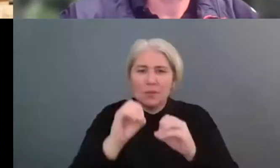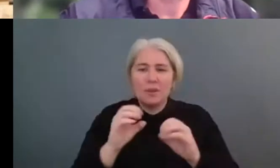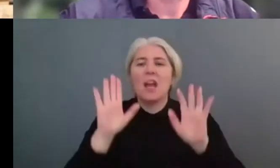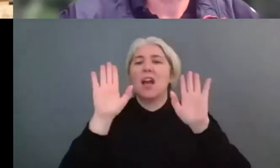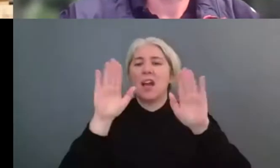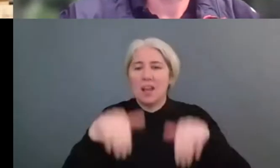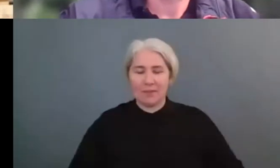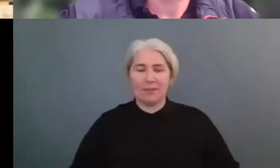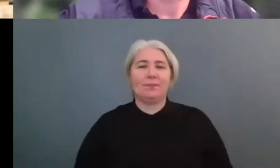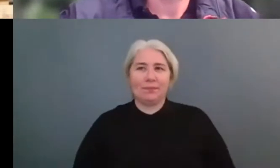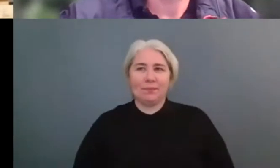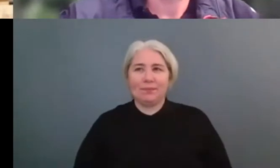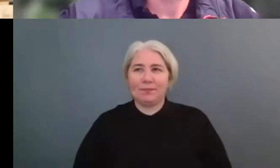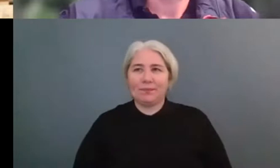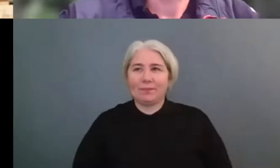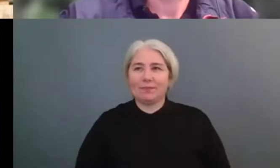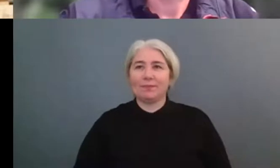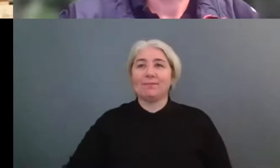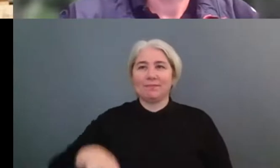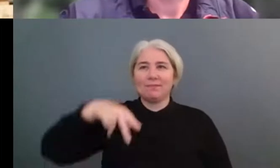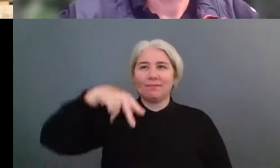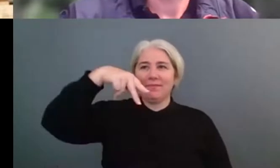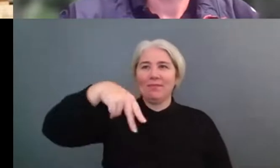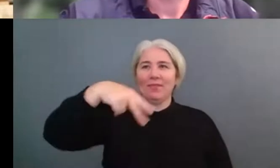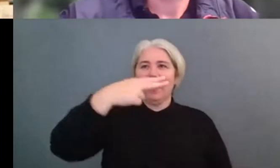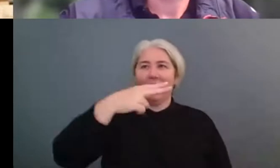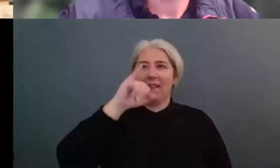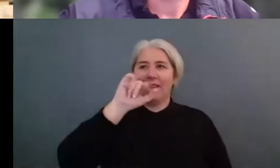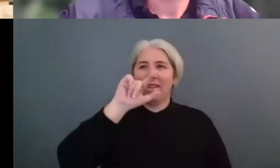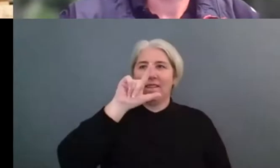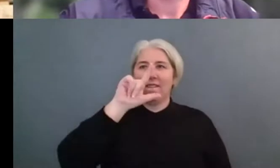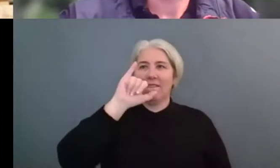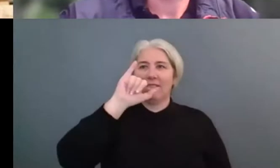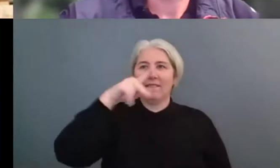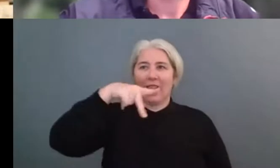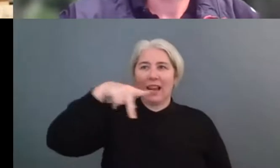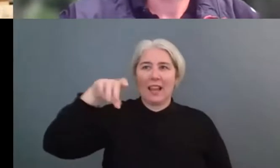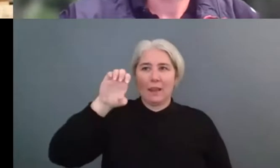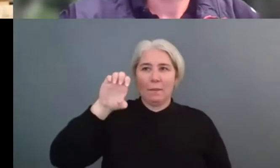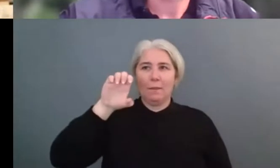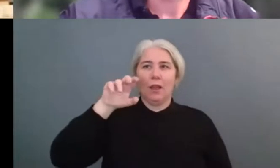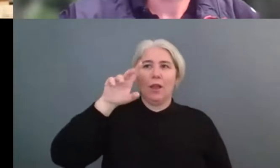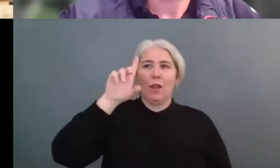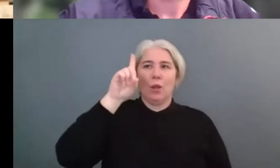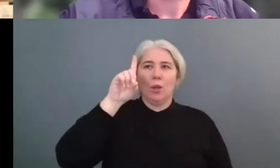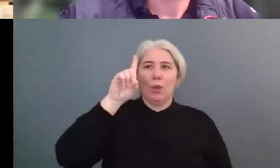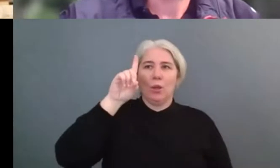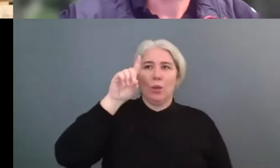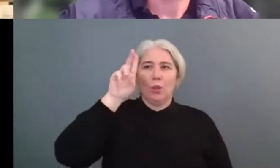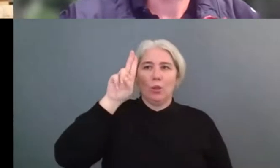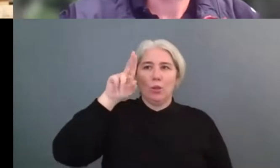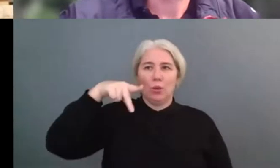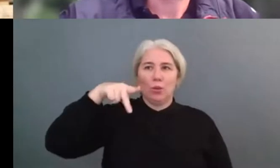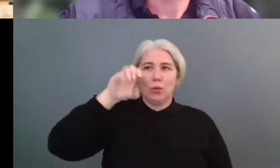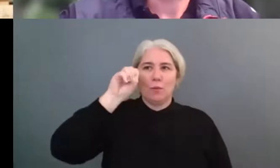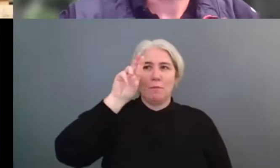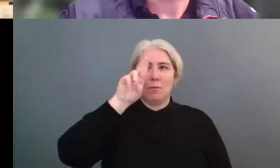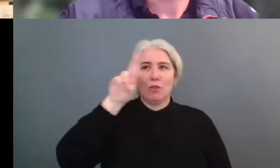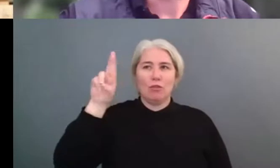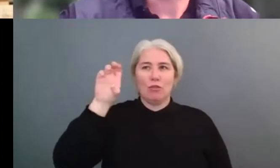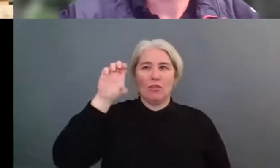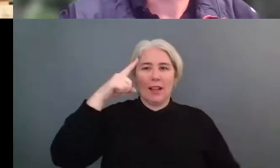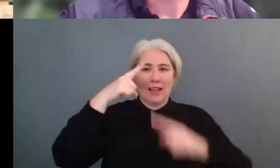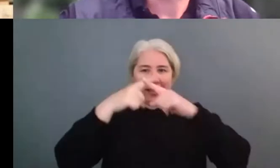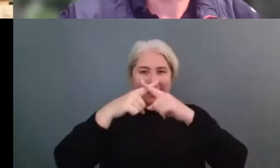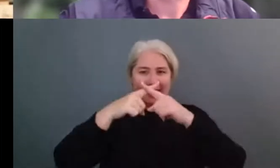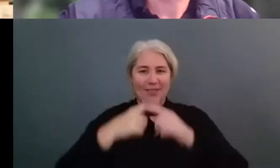digital et numérique de la problématique est ce que est ce que tu peux développer un peu toi